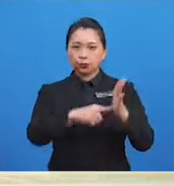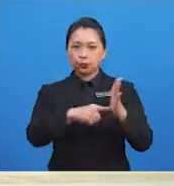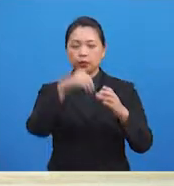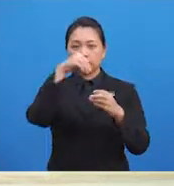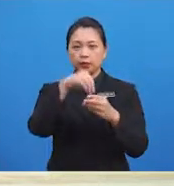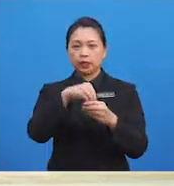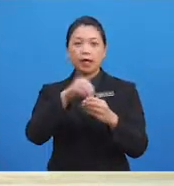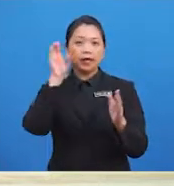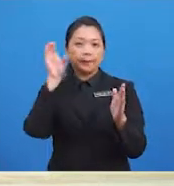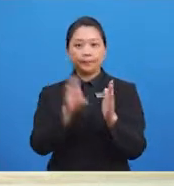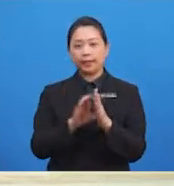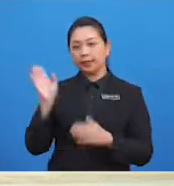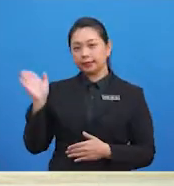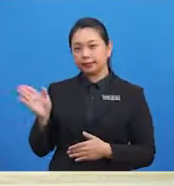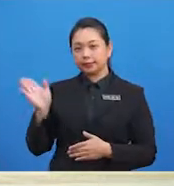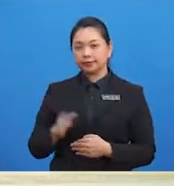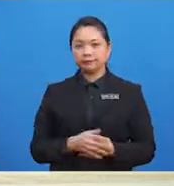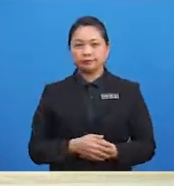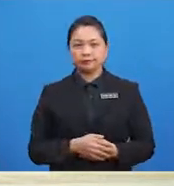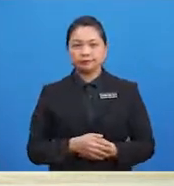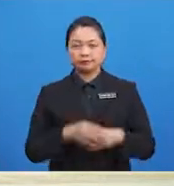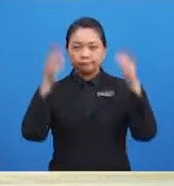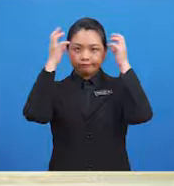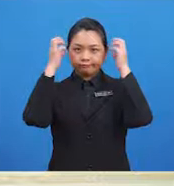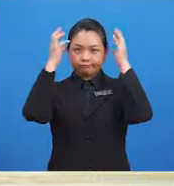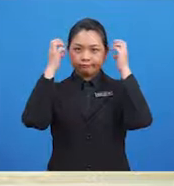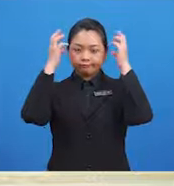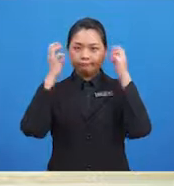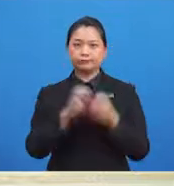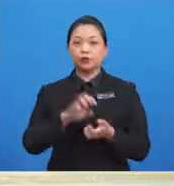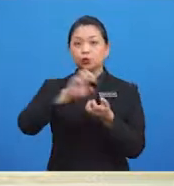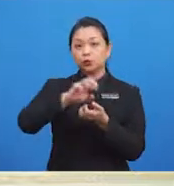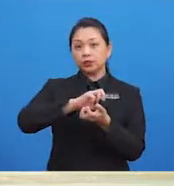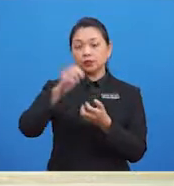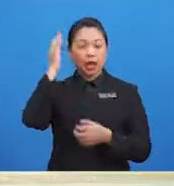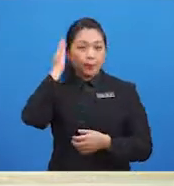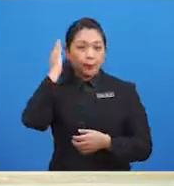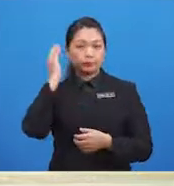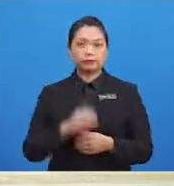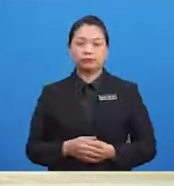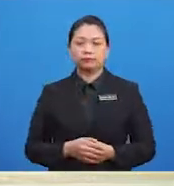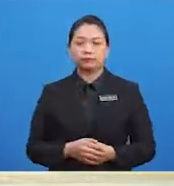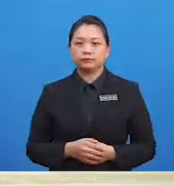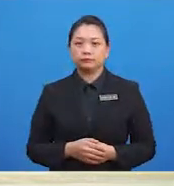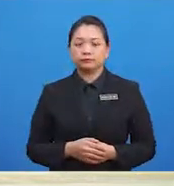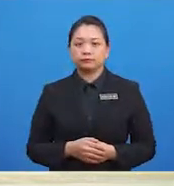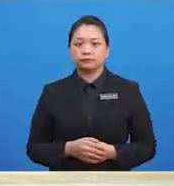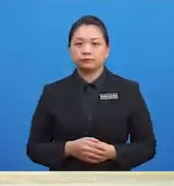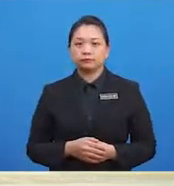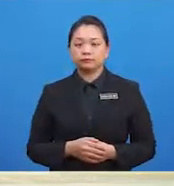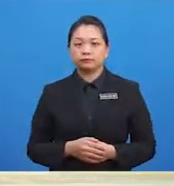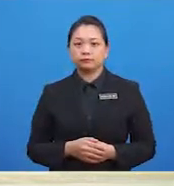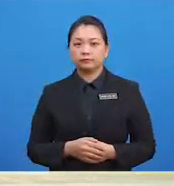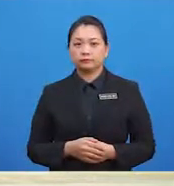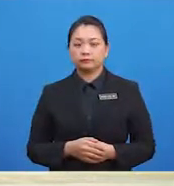kerap membersihkan rambut kita dengan menggunakan syampu Kalau kita tidak